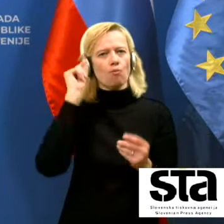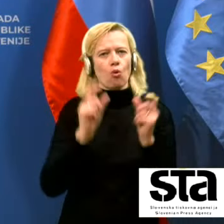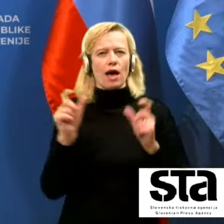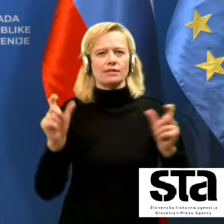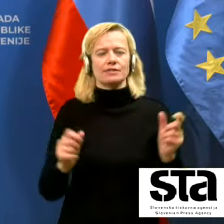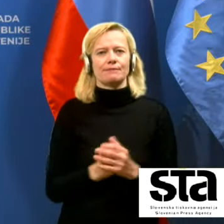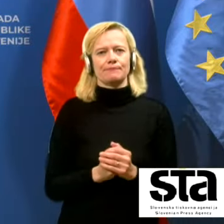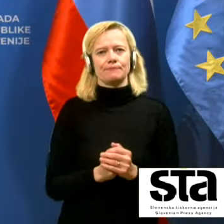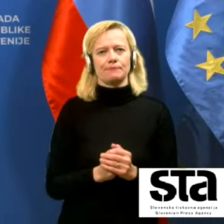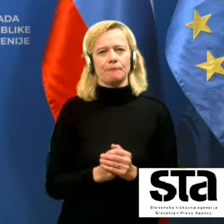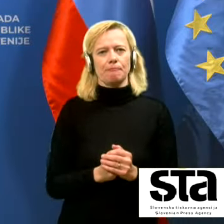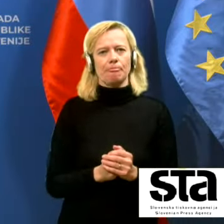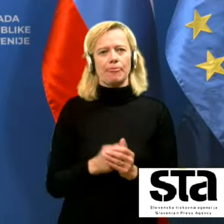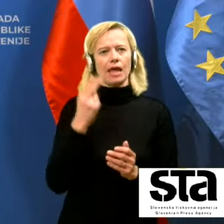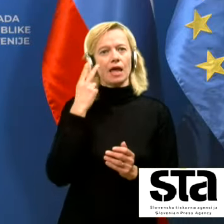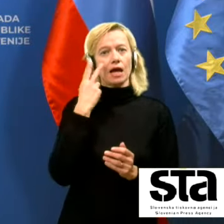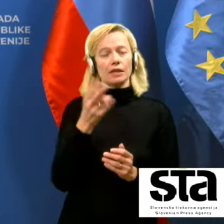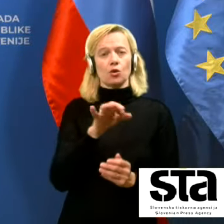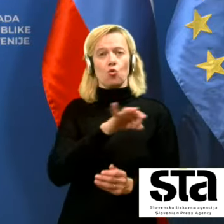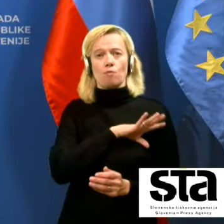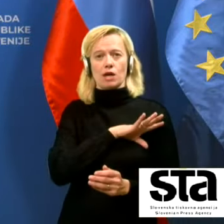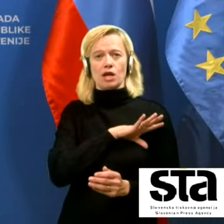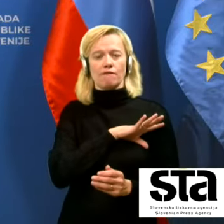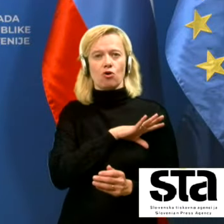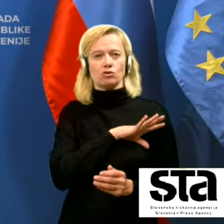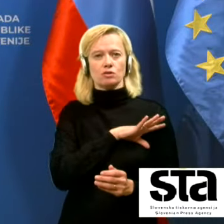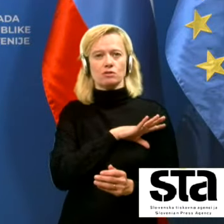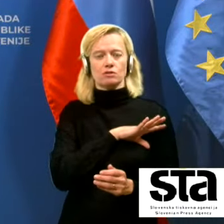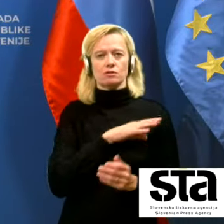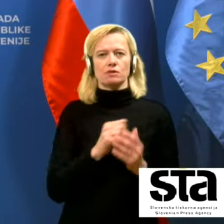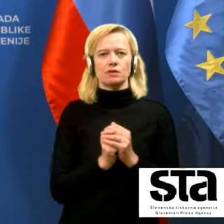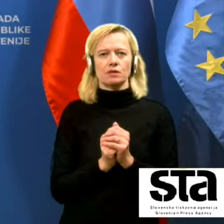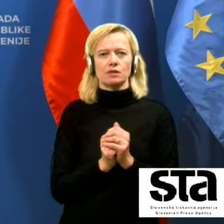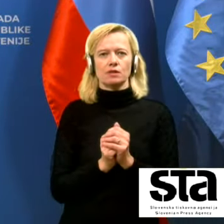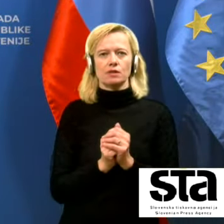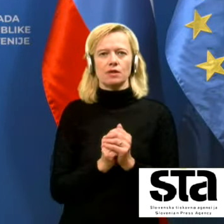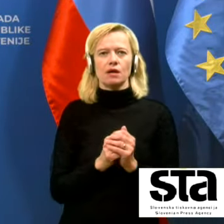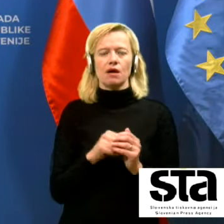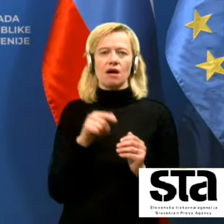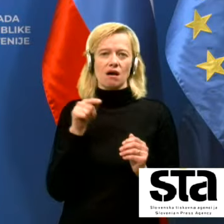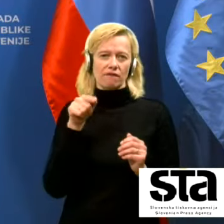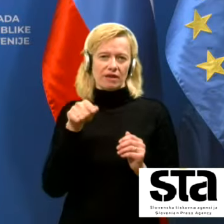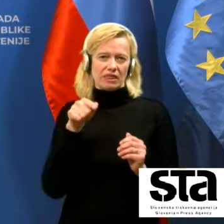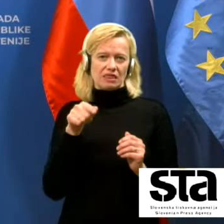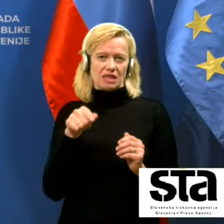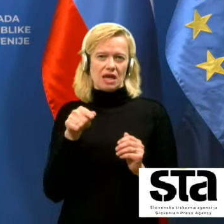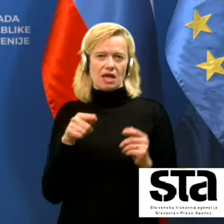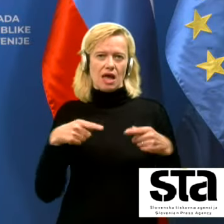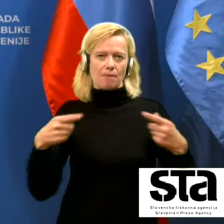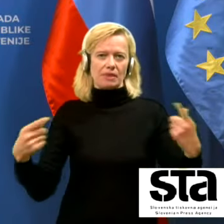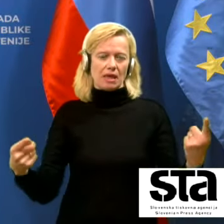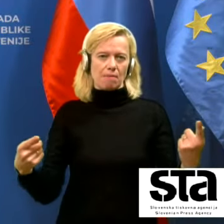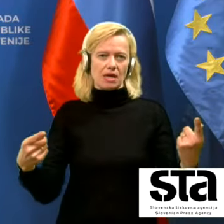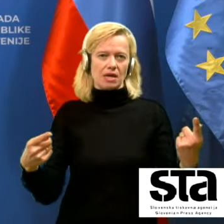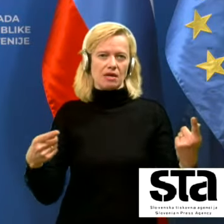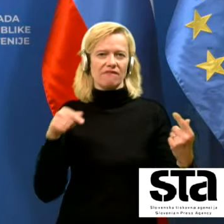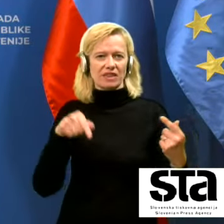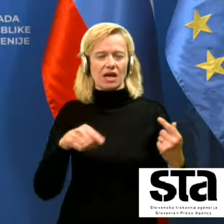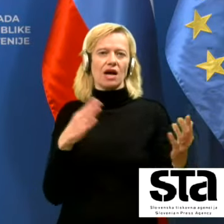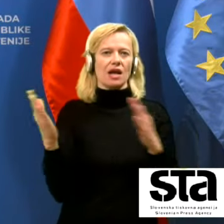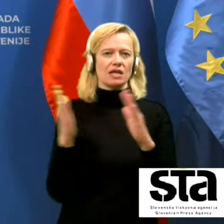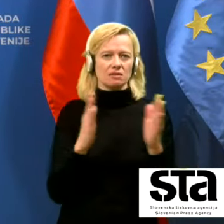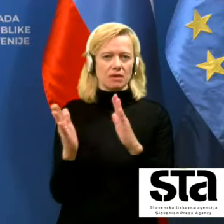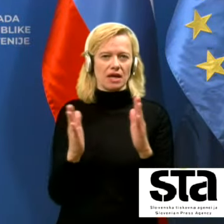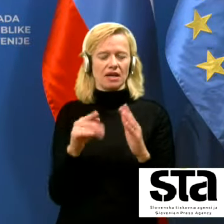umrljivosti umrljivost sveda da je v takšni epidemiji in v takšnih razmerah in situacij